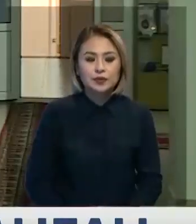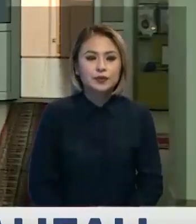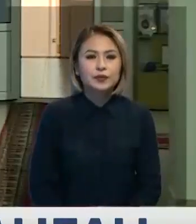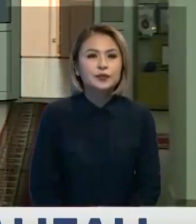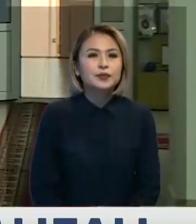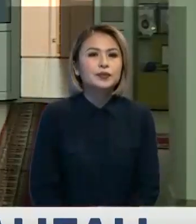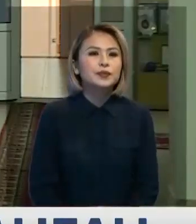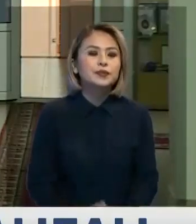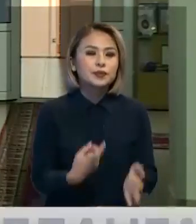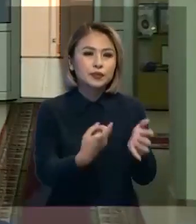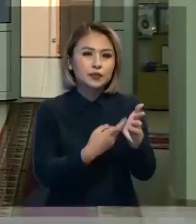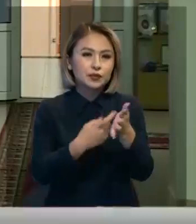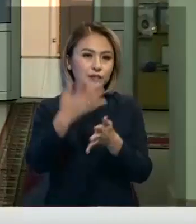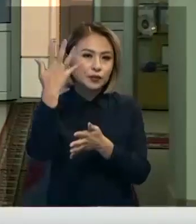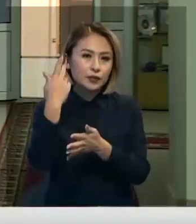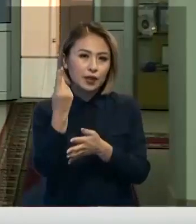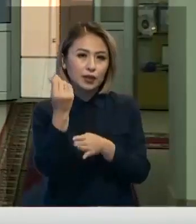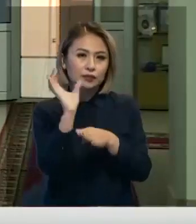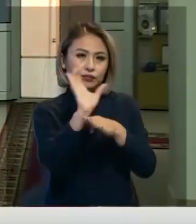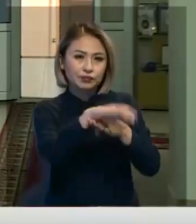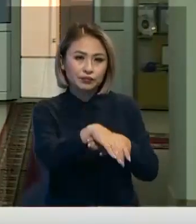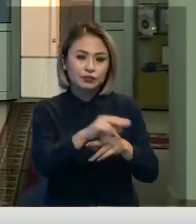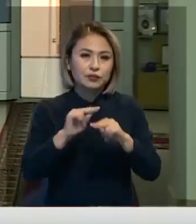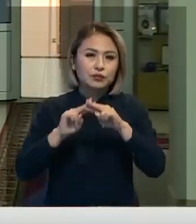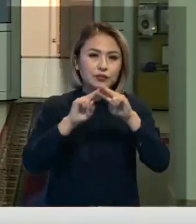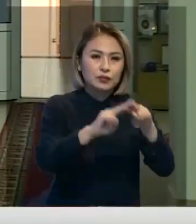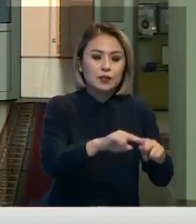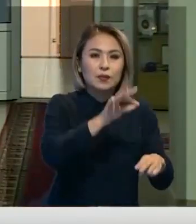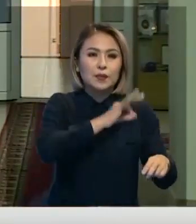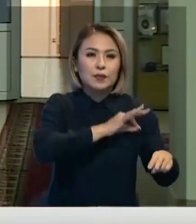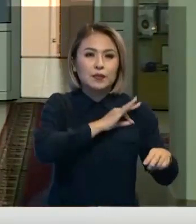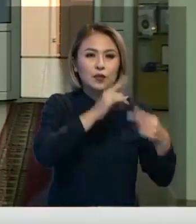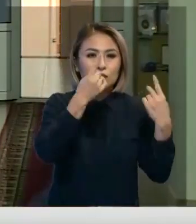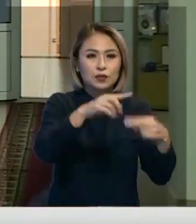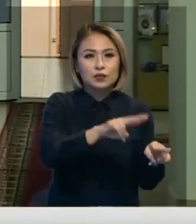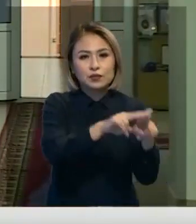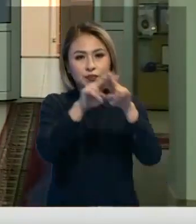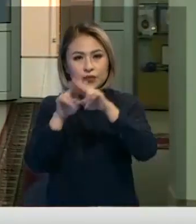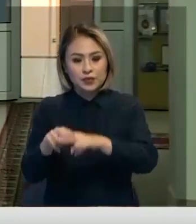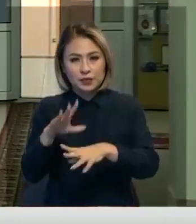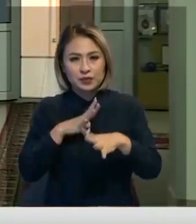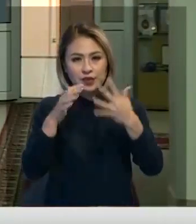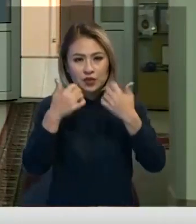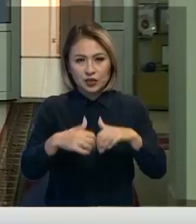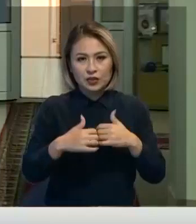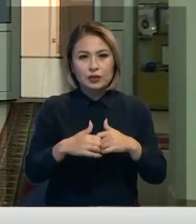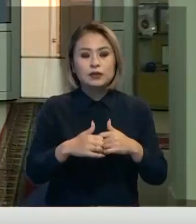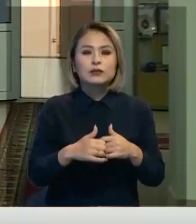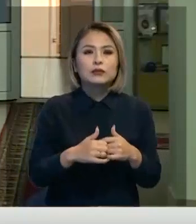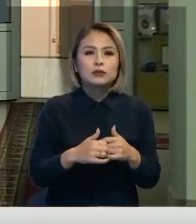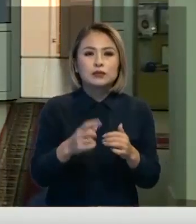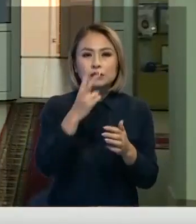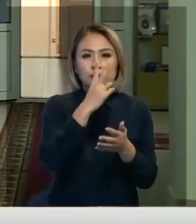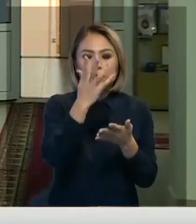Тергеу барысында бір салымшы пайданы басқа салымшылардың есебінің қарысынан берілген